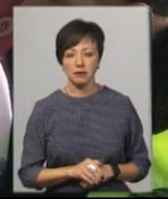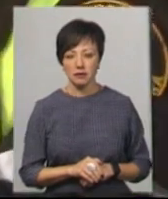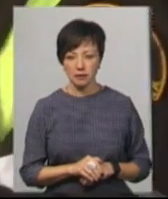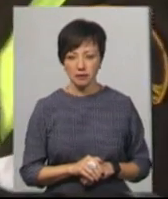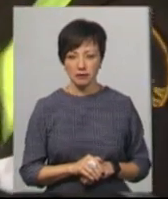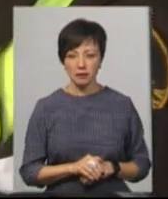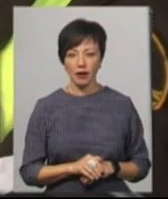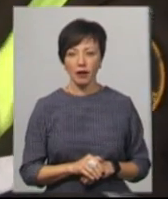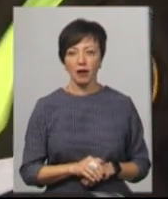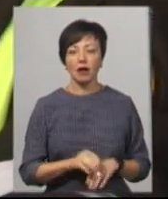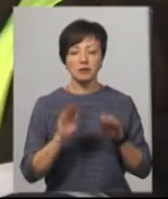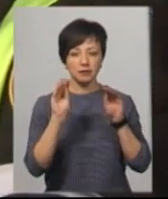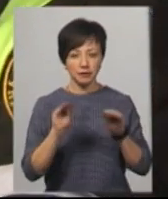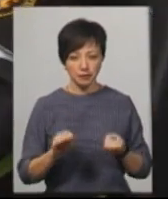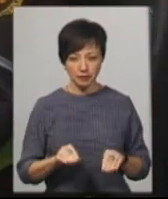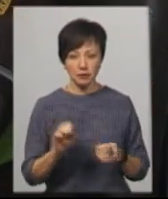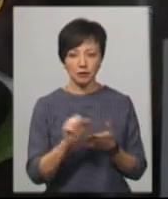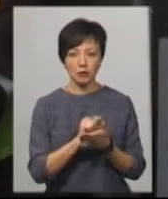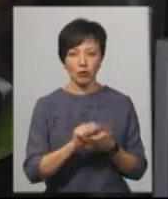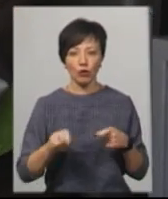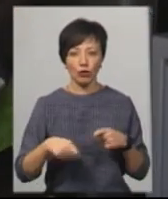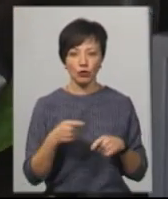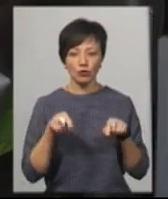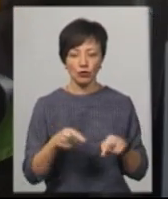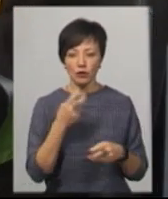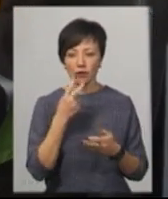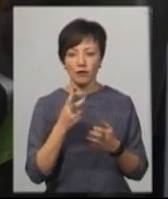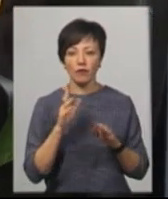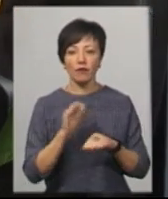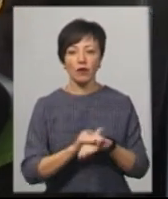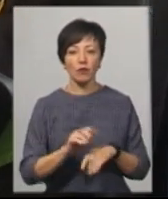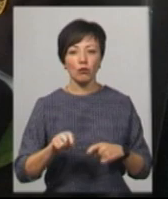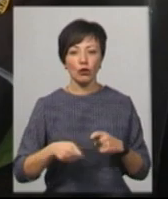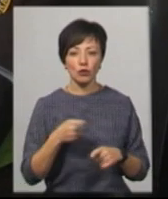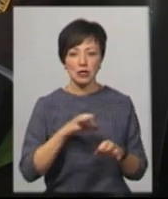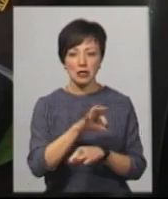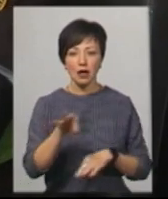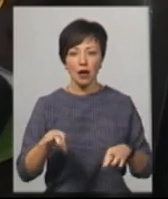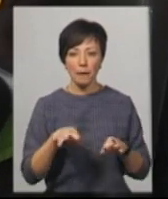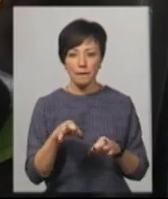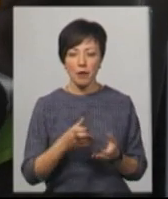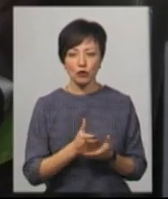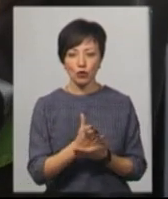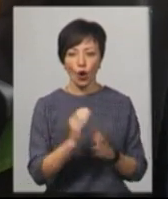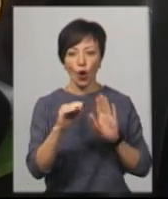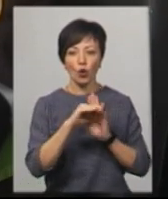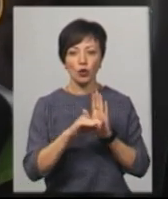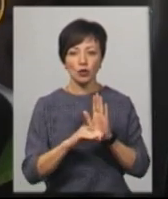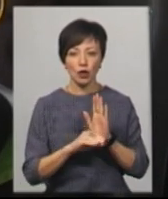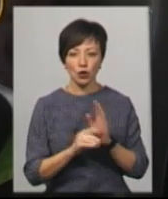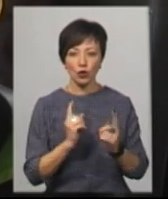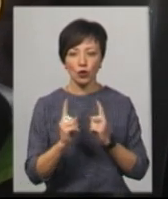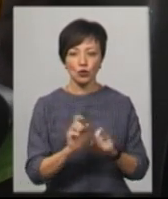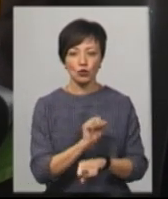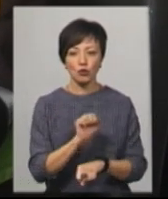Сергій Панчук склав акт порушення. В даному випадку виявлено порушення схеми маршруту та розкладу руху, а саме зупинка